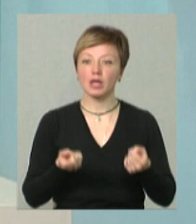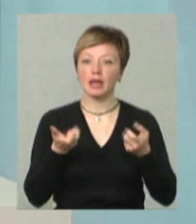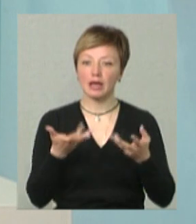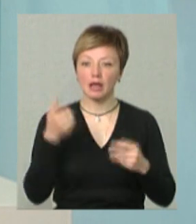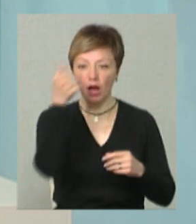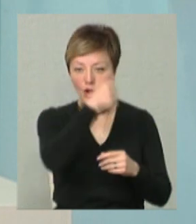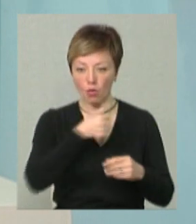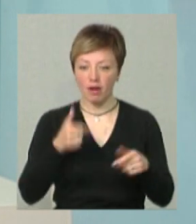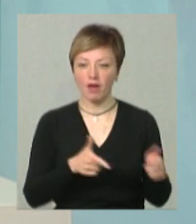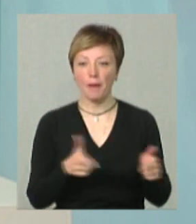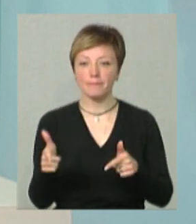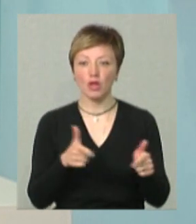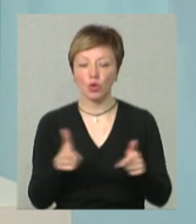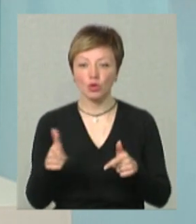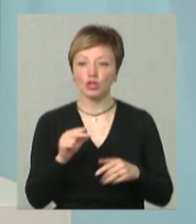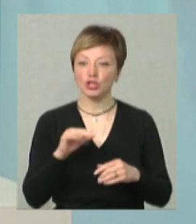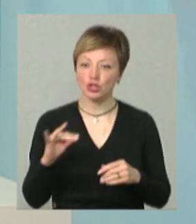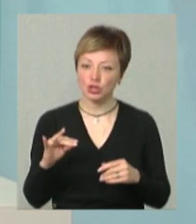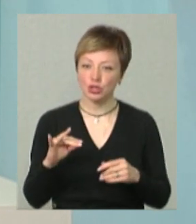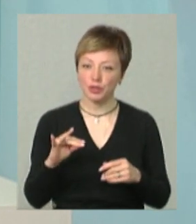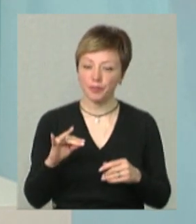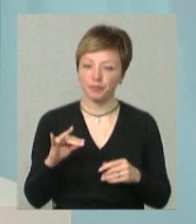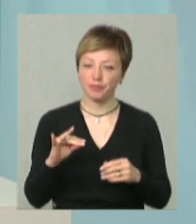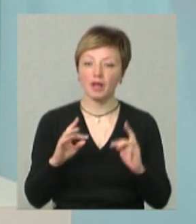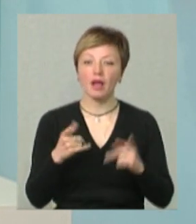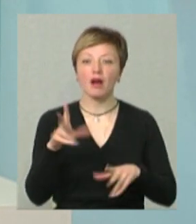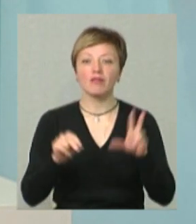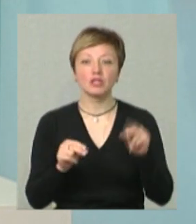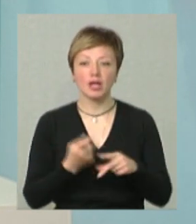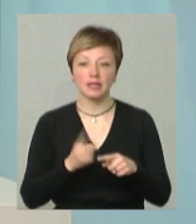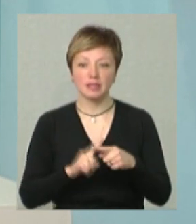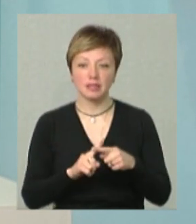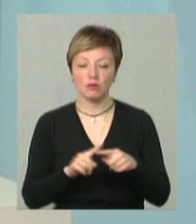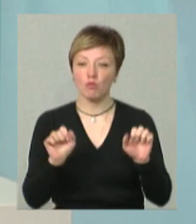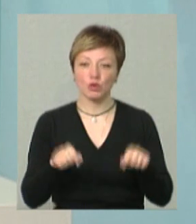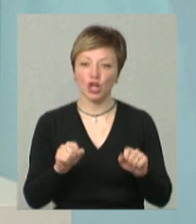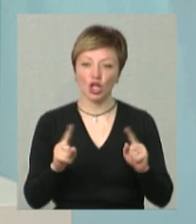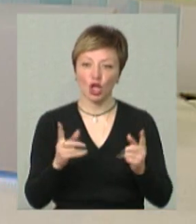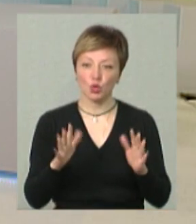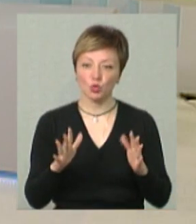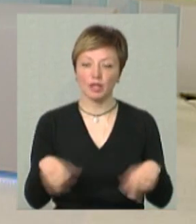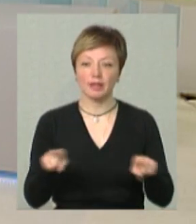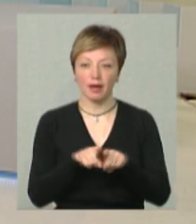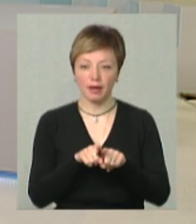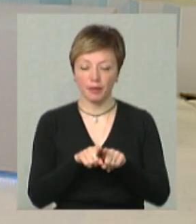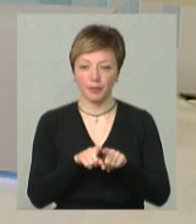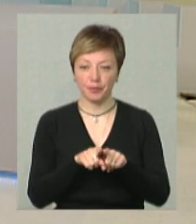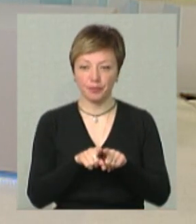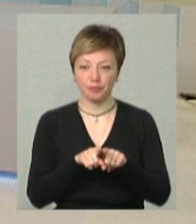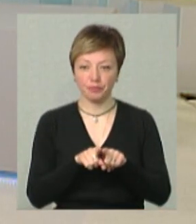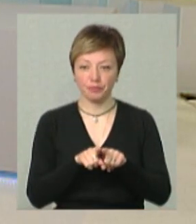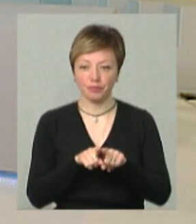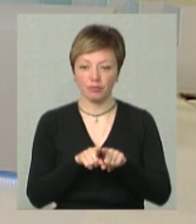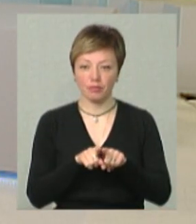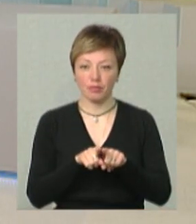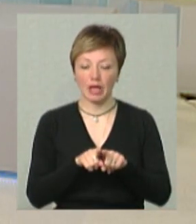років іде підготовка. Чи, як вважаєте, ці, може, не дуже така